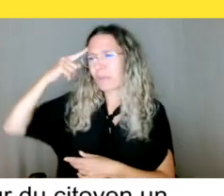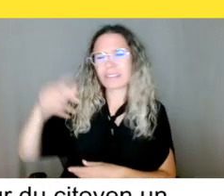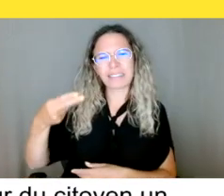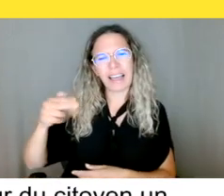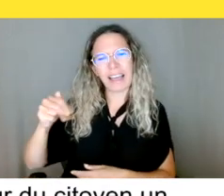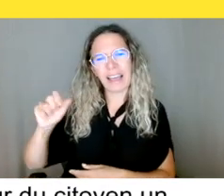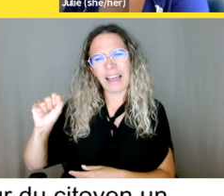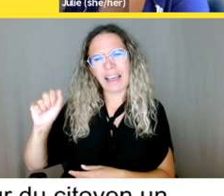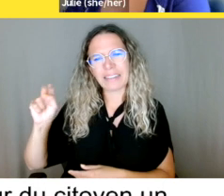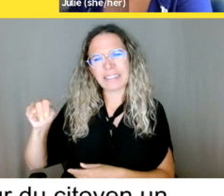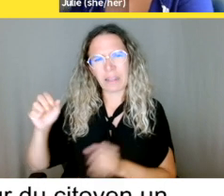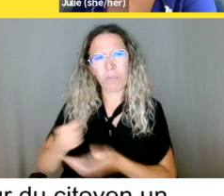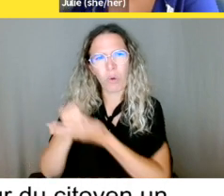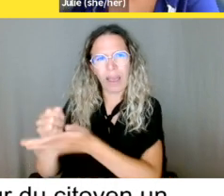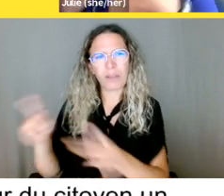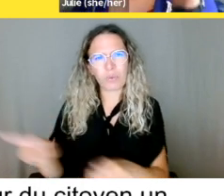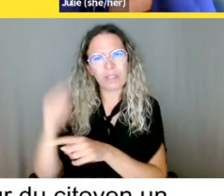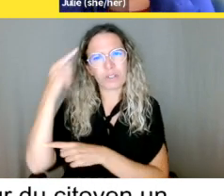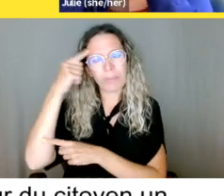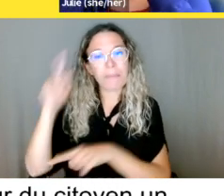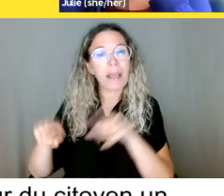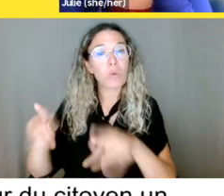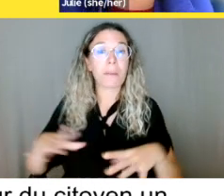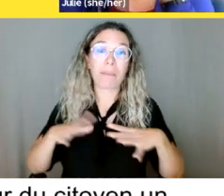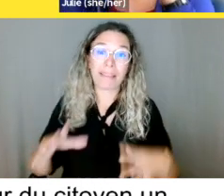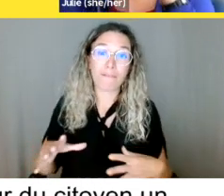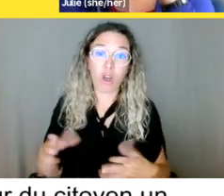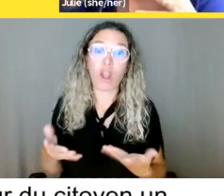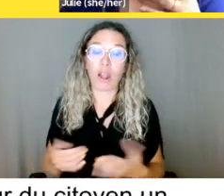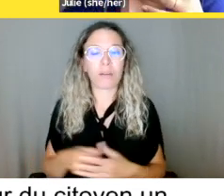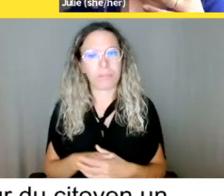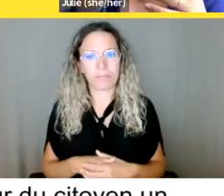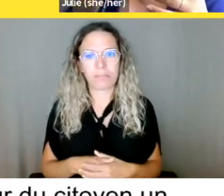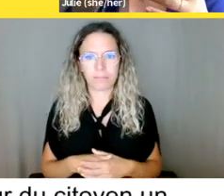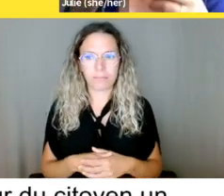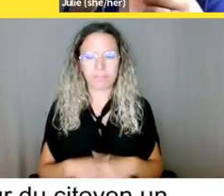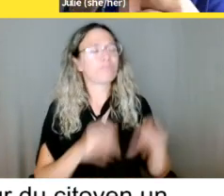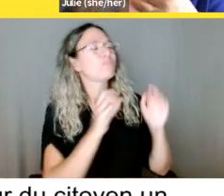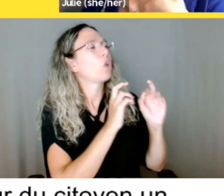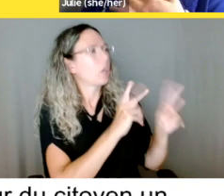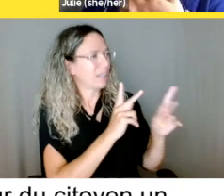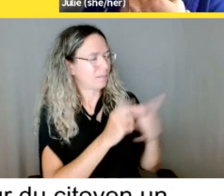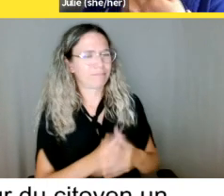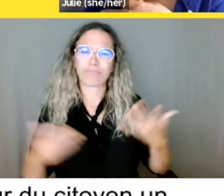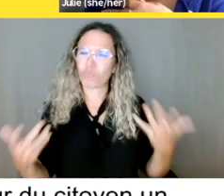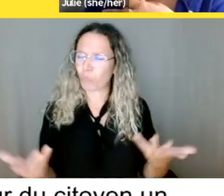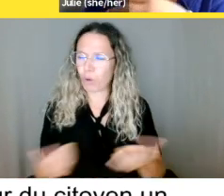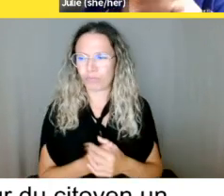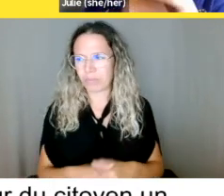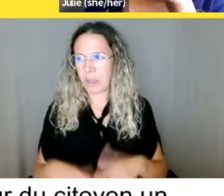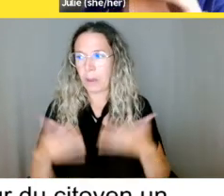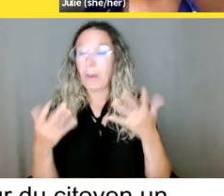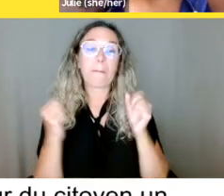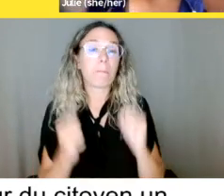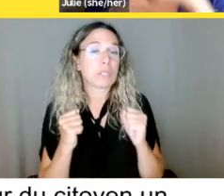OK. Bon, mais c'est possible qu'il y a des organismes qui vont aider. Je sais que dans la communauté sourde,